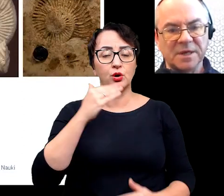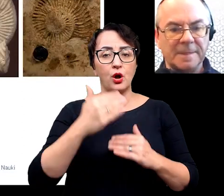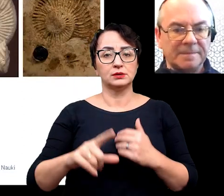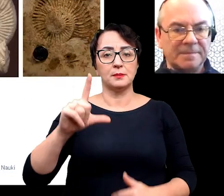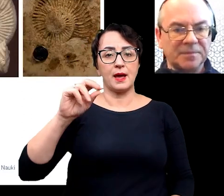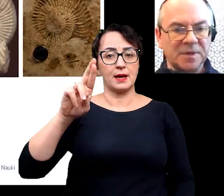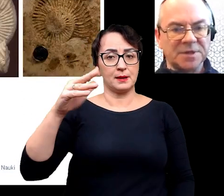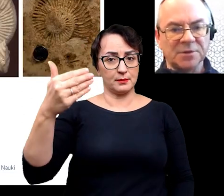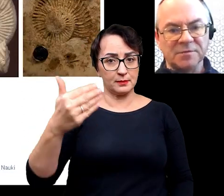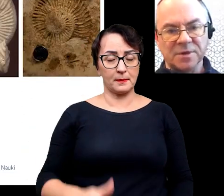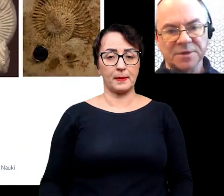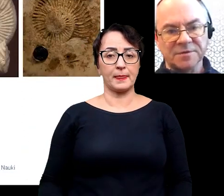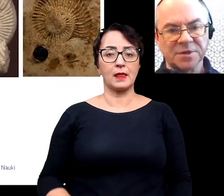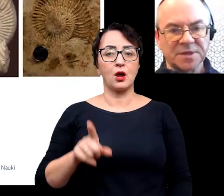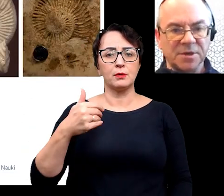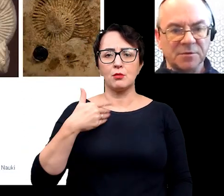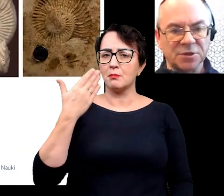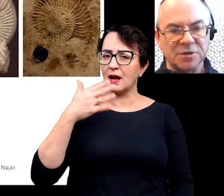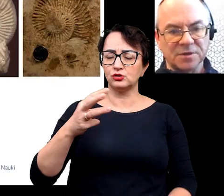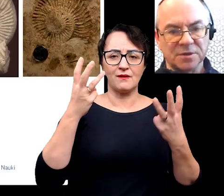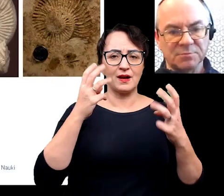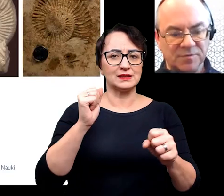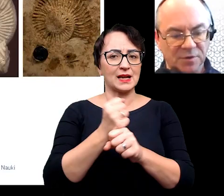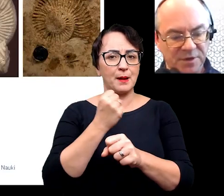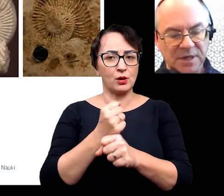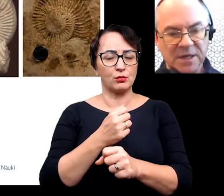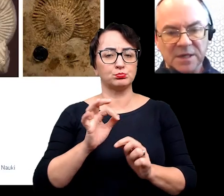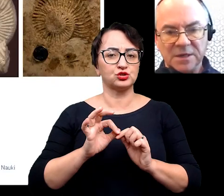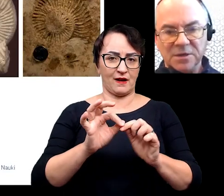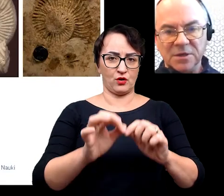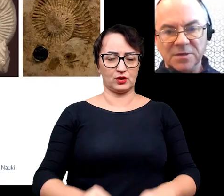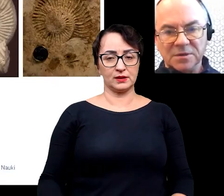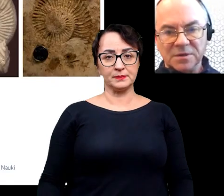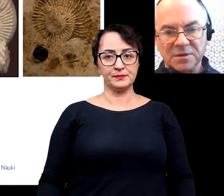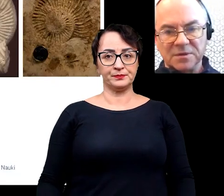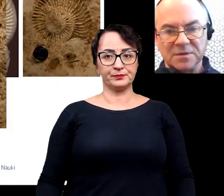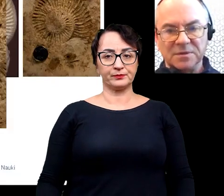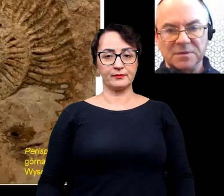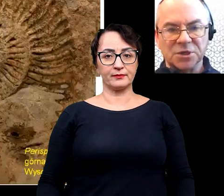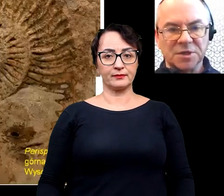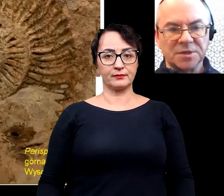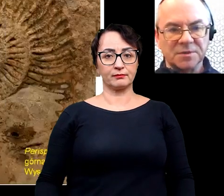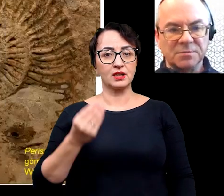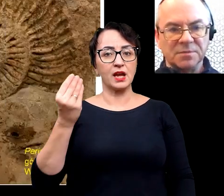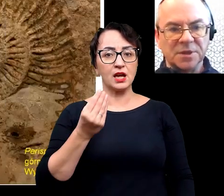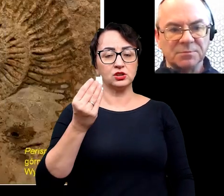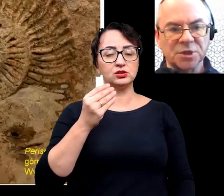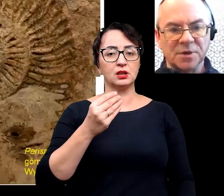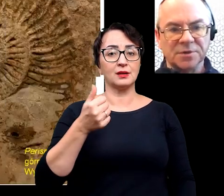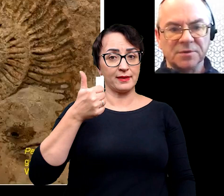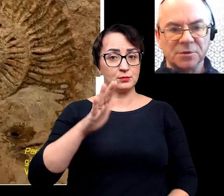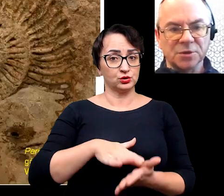permu i stanowiły bardzo ważne skamieniałości przewodnie. I jeszcze jest